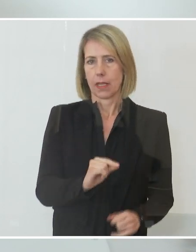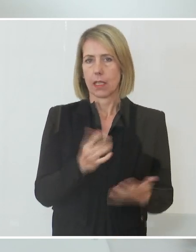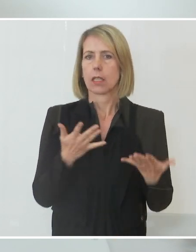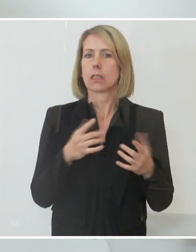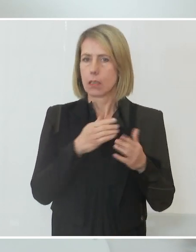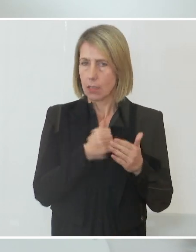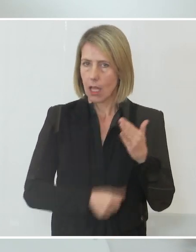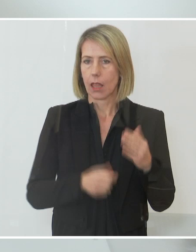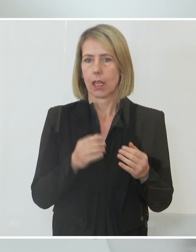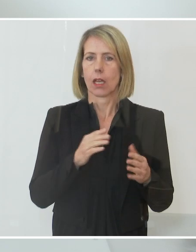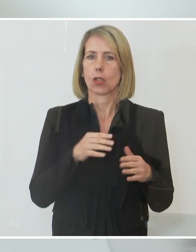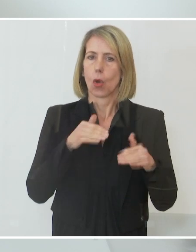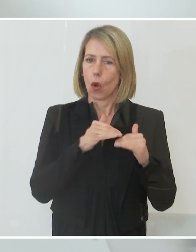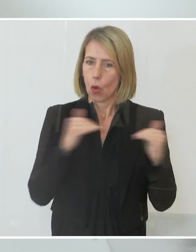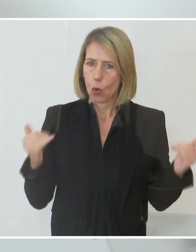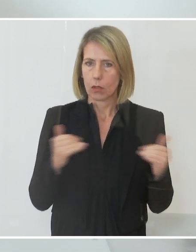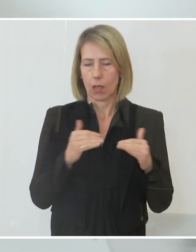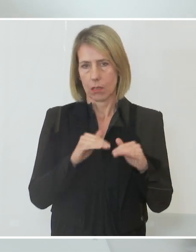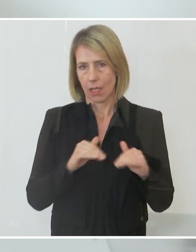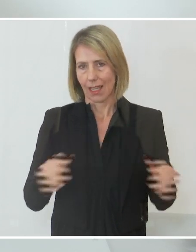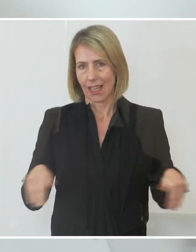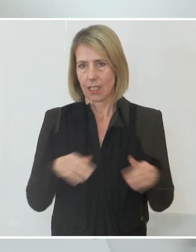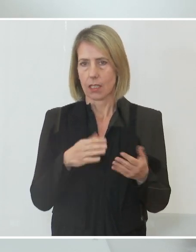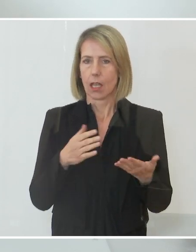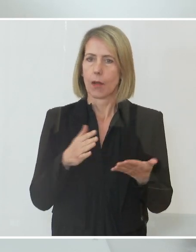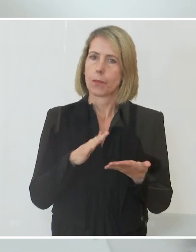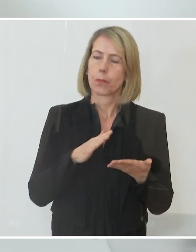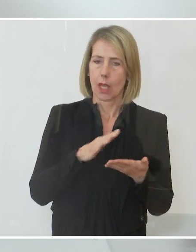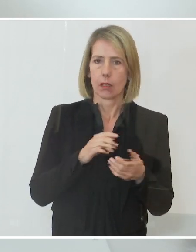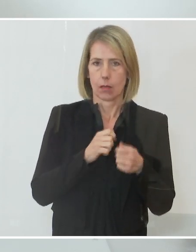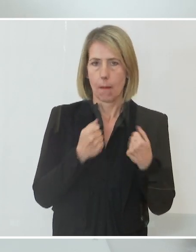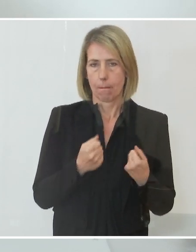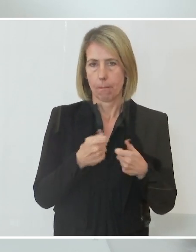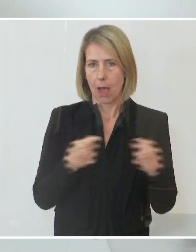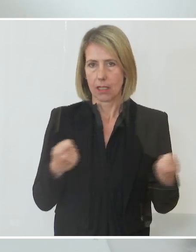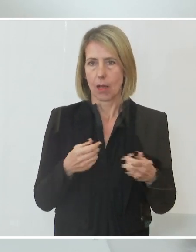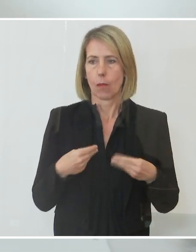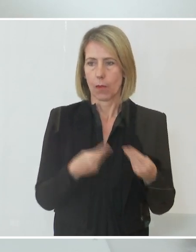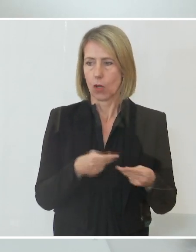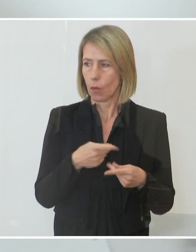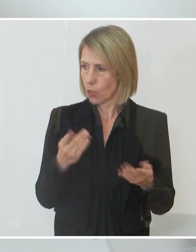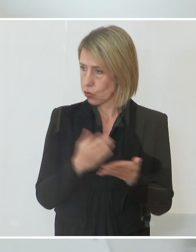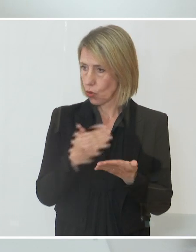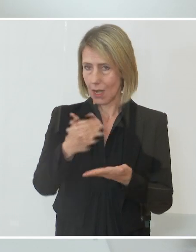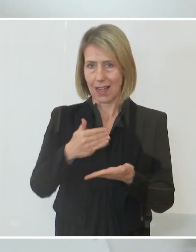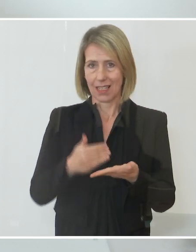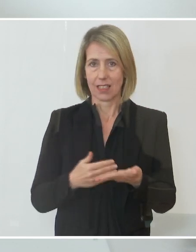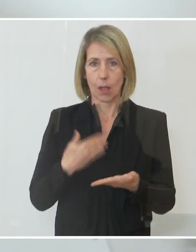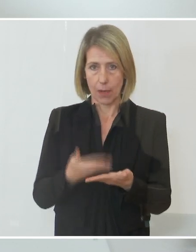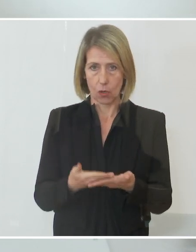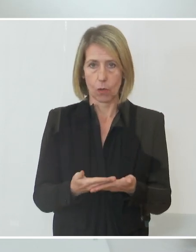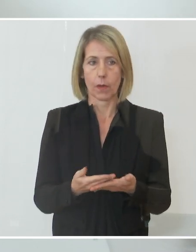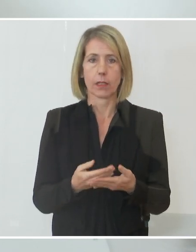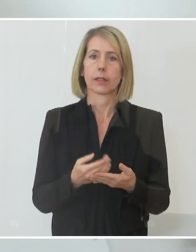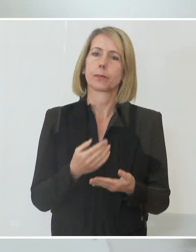heitsnetz darstellen für alle Menschen, die in Österreich leben. Sie haben eine Liste bekommen von den Maßnahmen. Ich möchte hier die